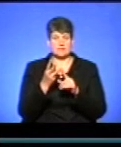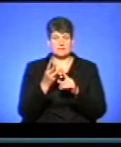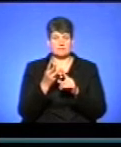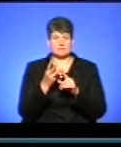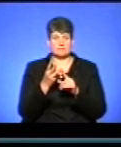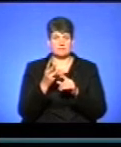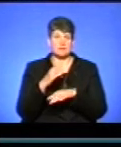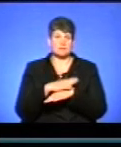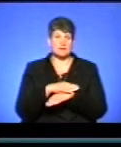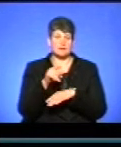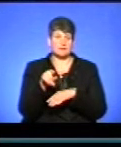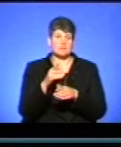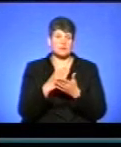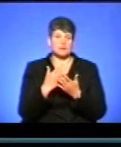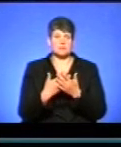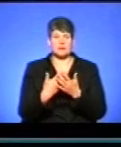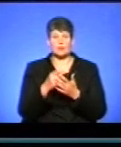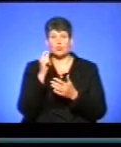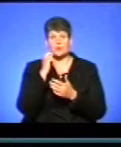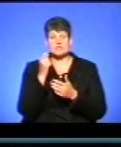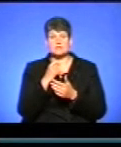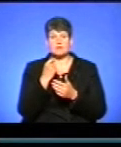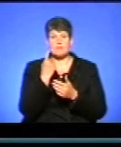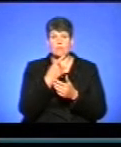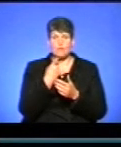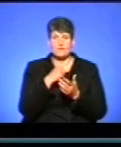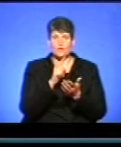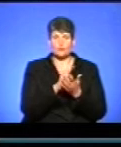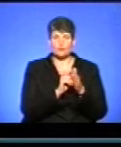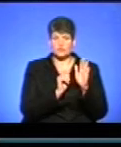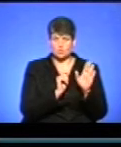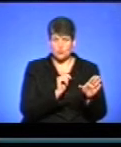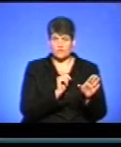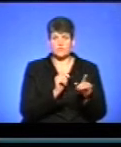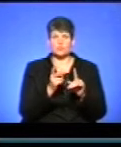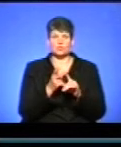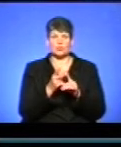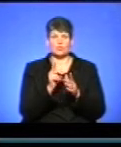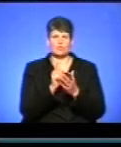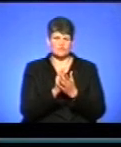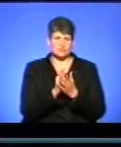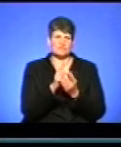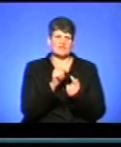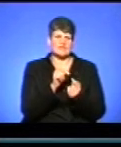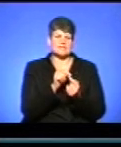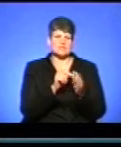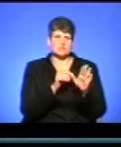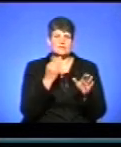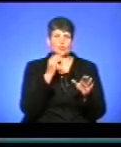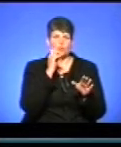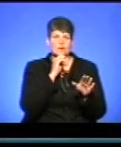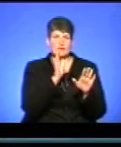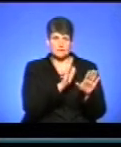і там є, наприклад, українська мова обов'язкова, другий обов'язковий, який визначений, історія